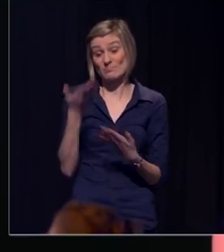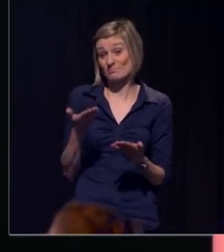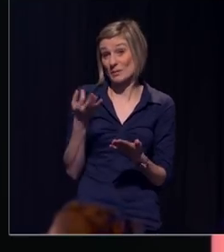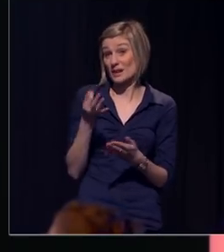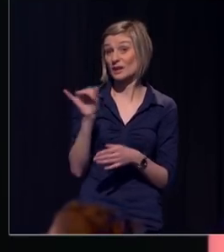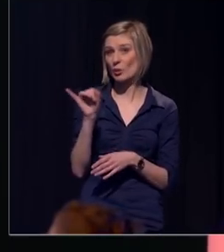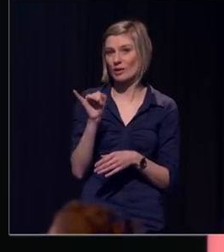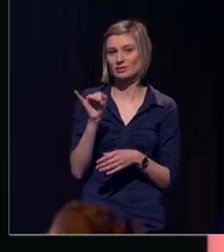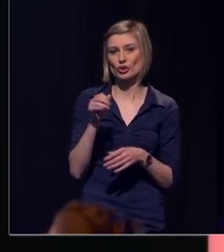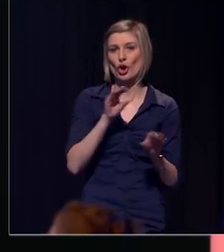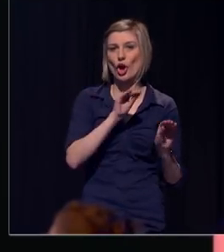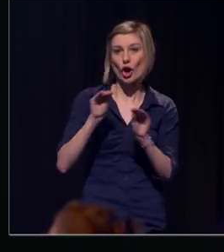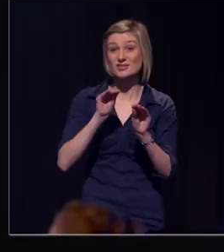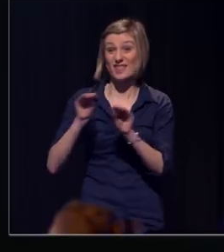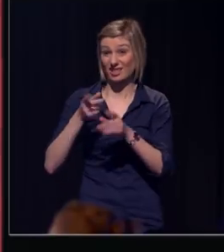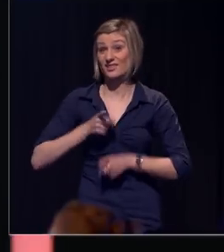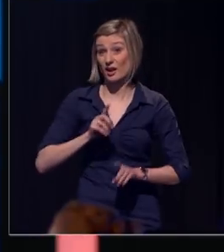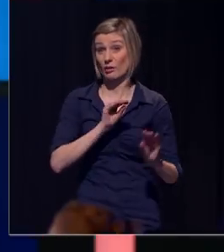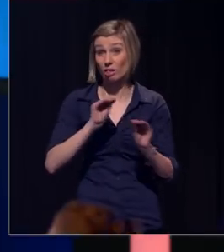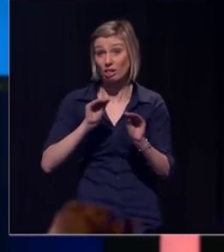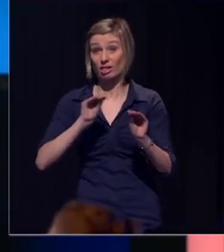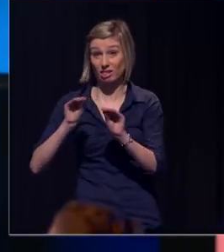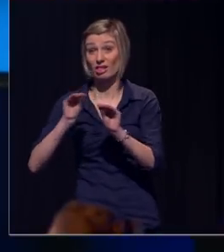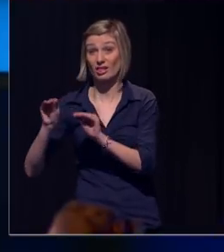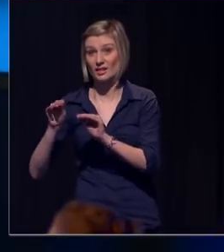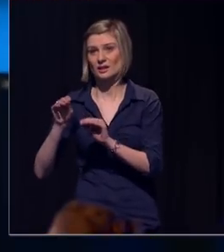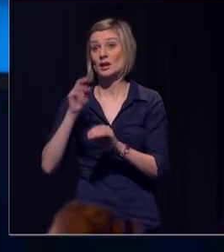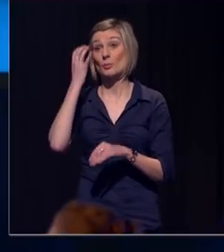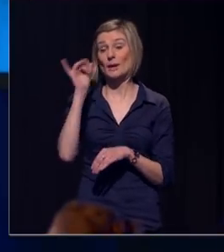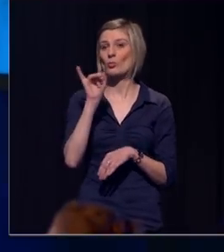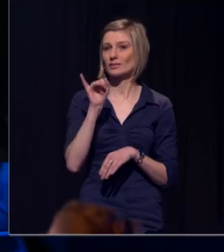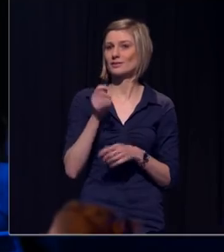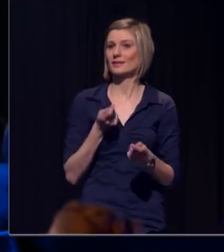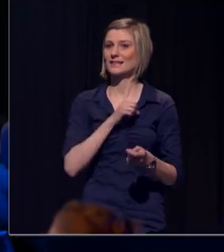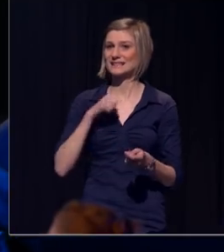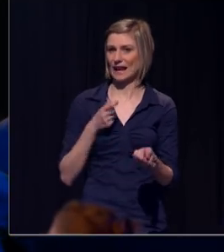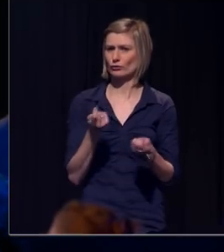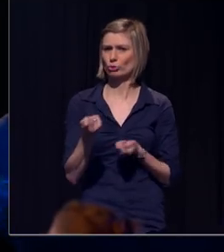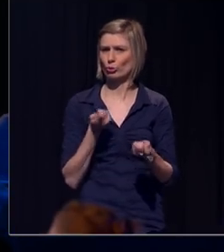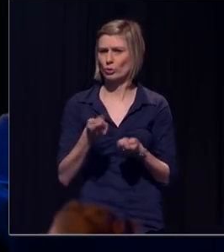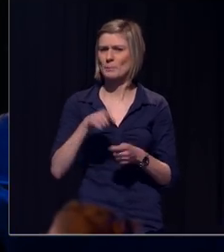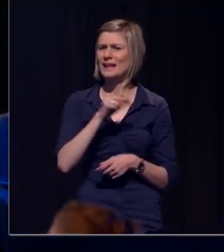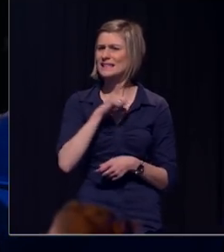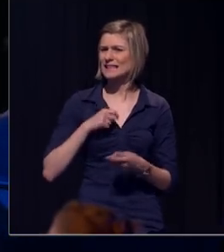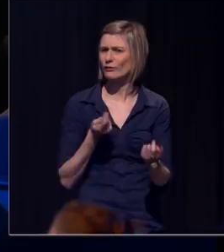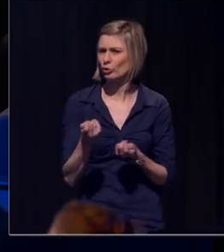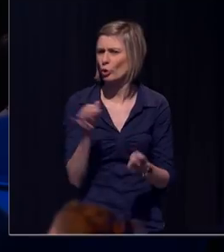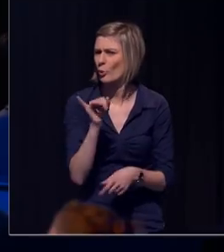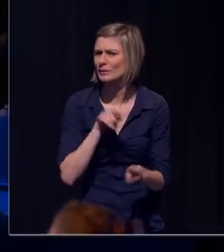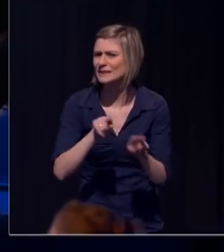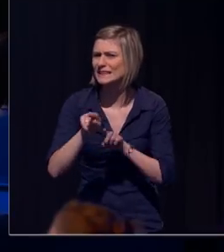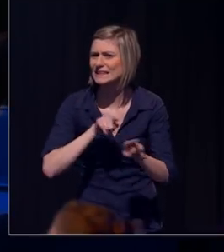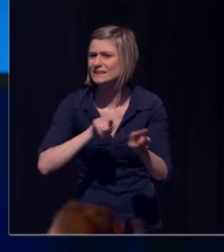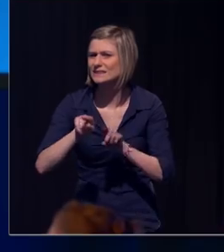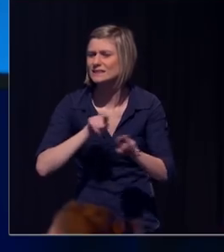Uitstelgedrag is het voorbeeld van een probleem met onze zelfcontrole. Wat is zelfcontrole? Zelfcontrole